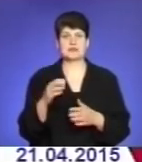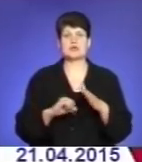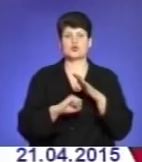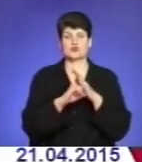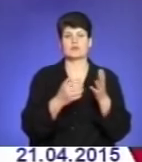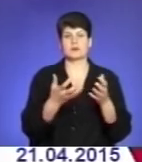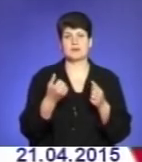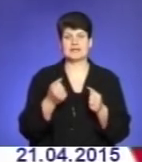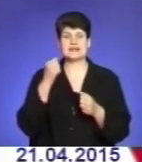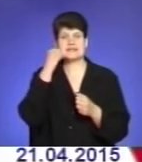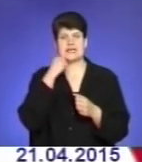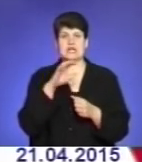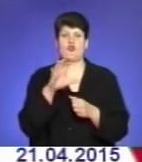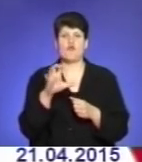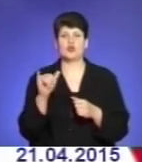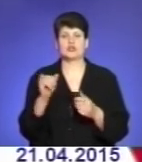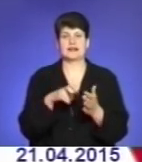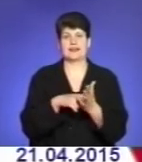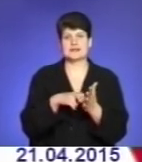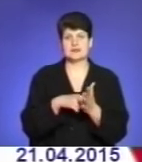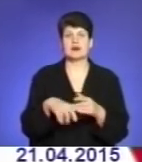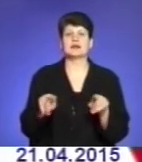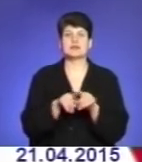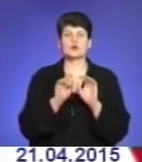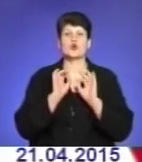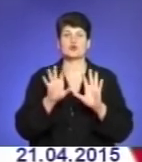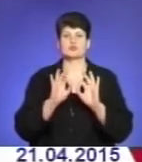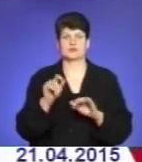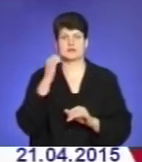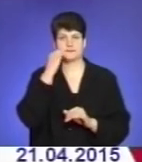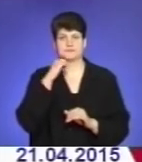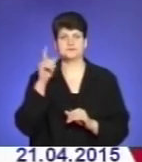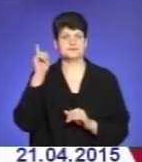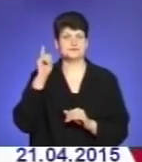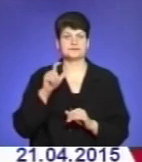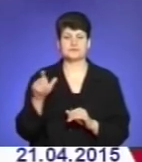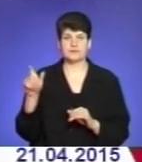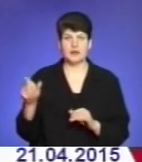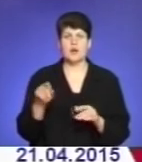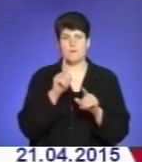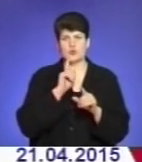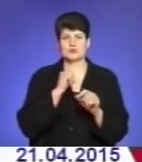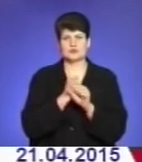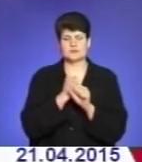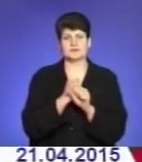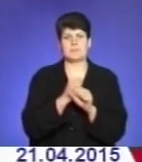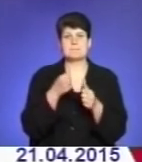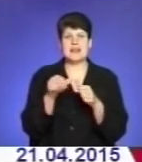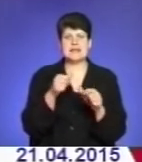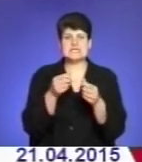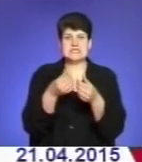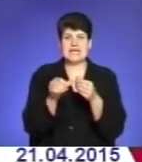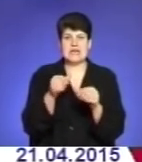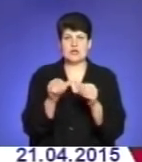старовинні фото і листівки, а також розповіді старожилів. Поки представили приблизну та зменшену пластилінову копію